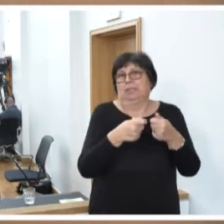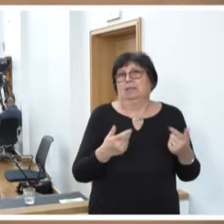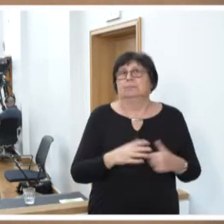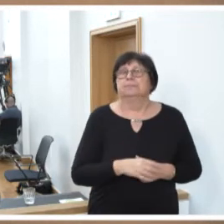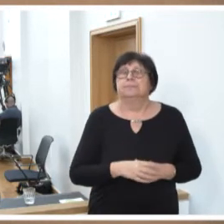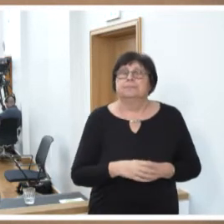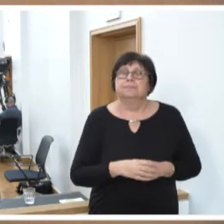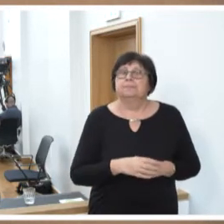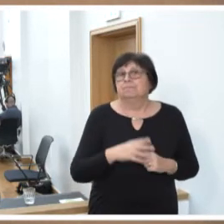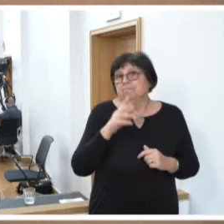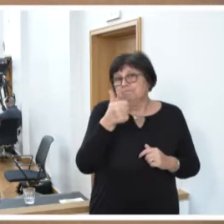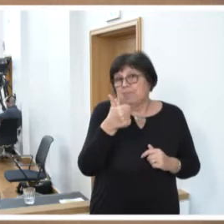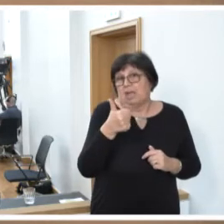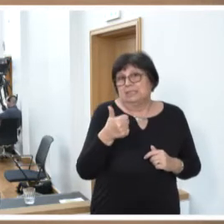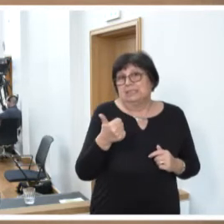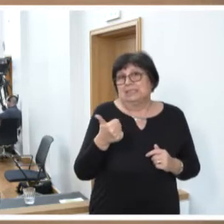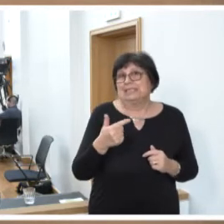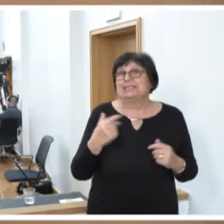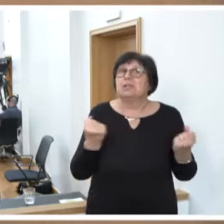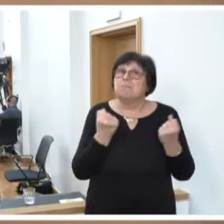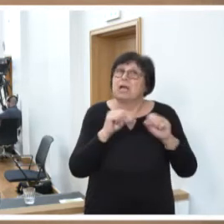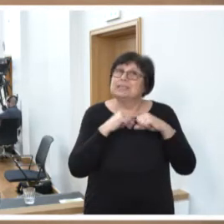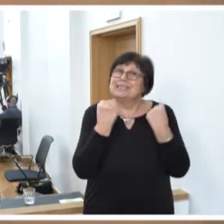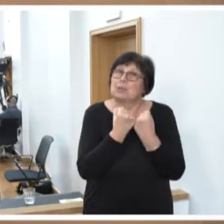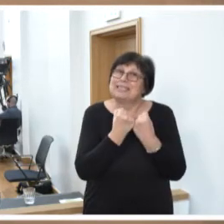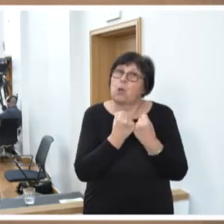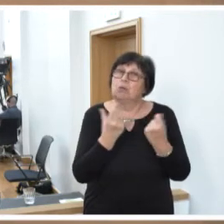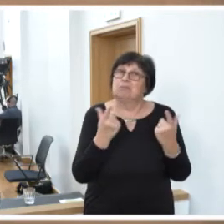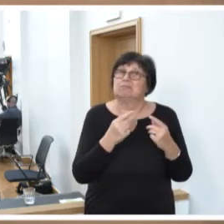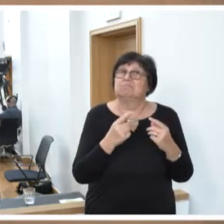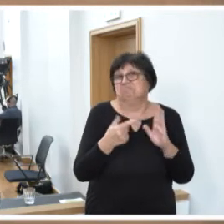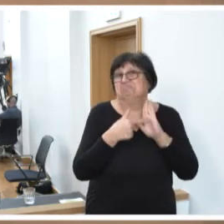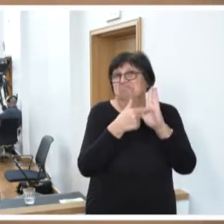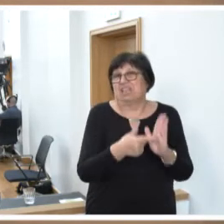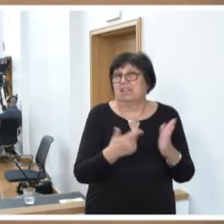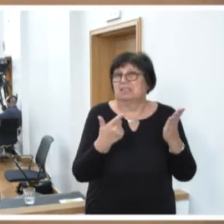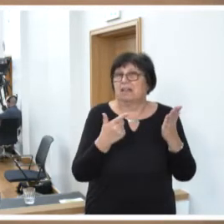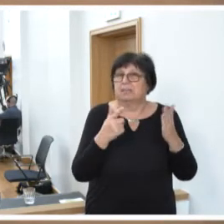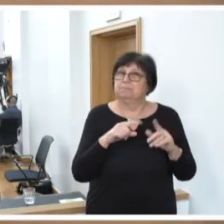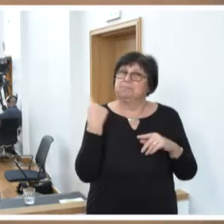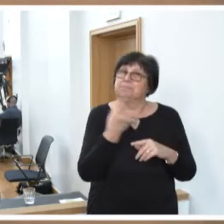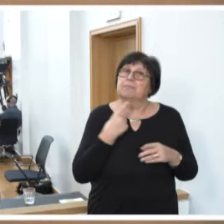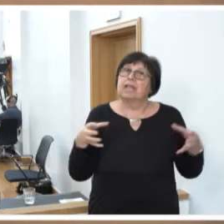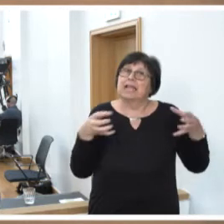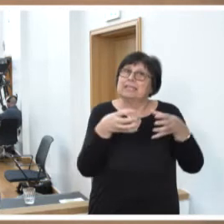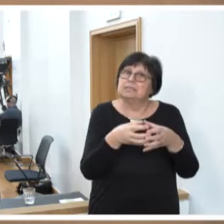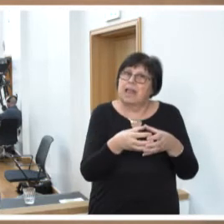werden. Eines jedenfalls macht die Situation deutlich, dass unsere Gesellschaft